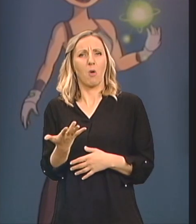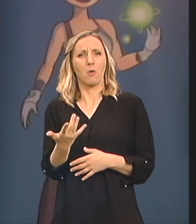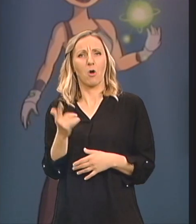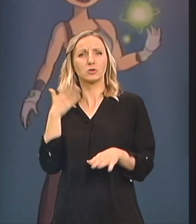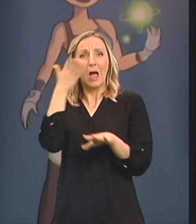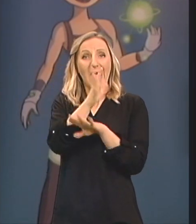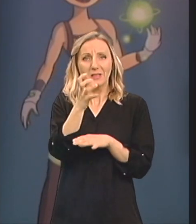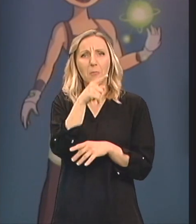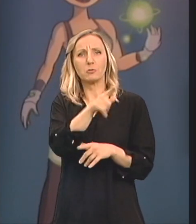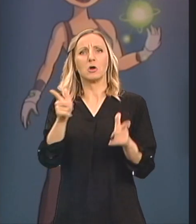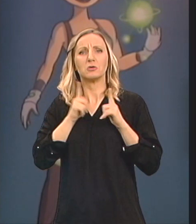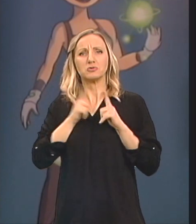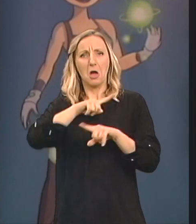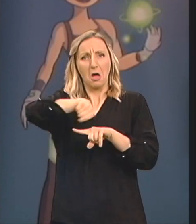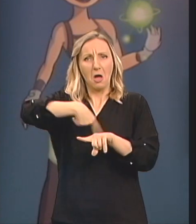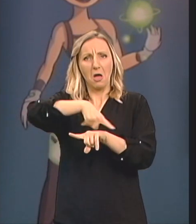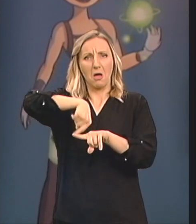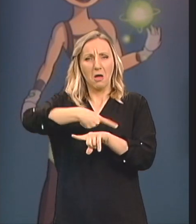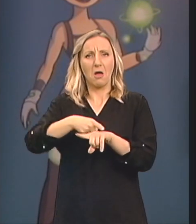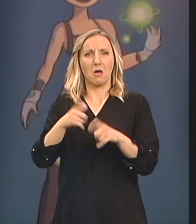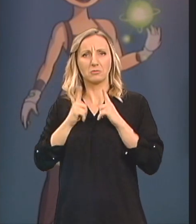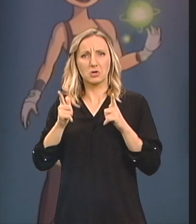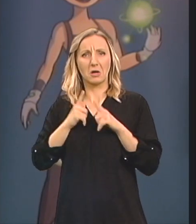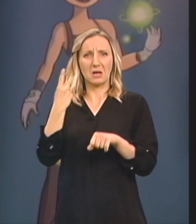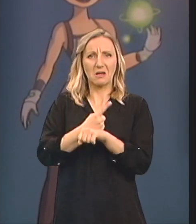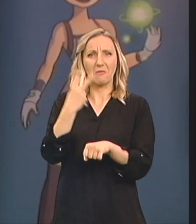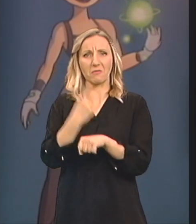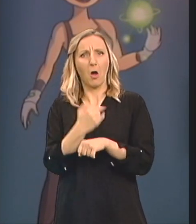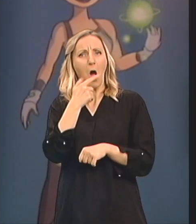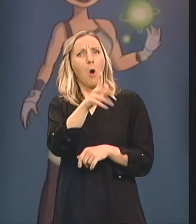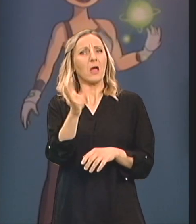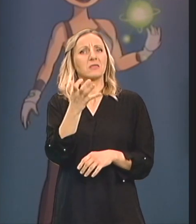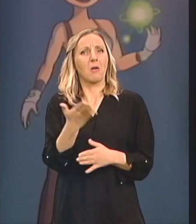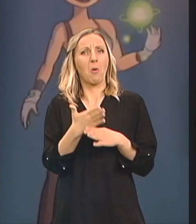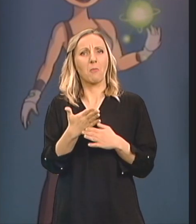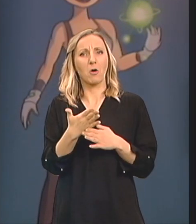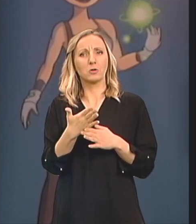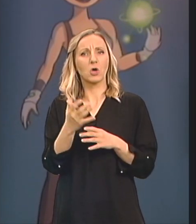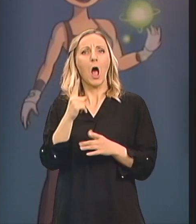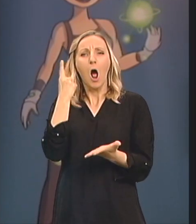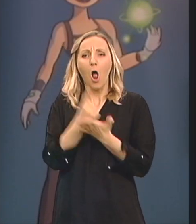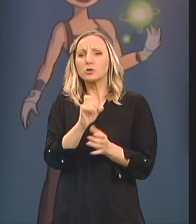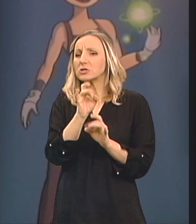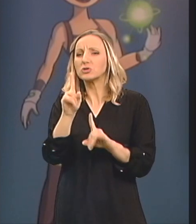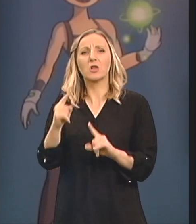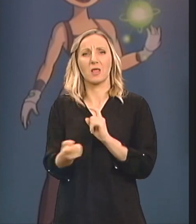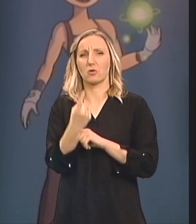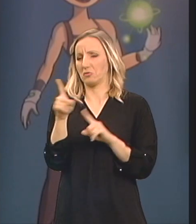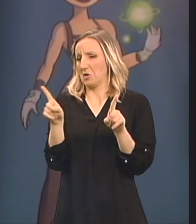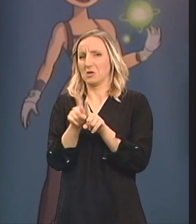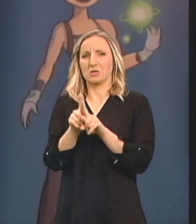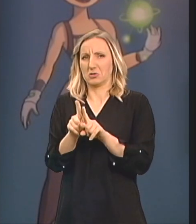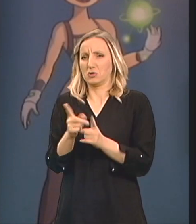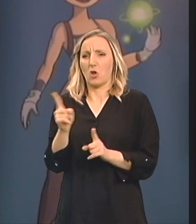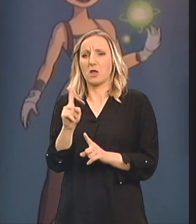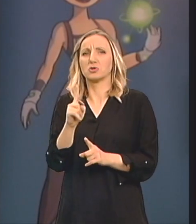uslugu tamo sat, vremena ili dva Iako je to hitna pomoć Pa ništa se loše ne desi Tako da neće se ništa loše